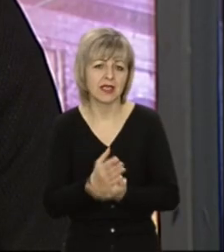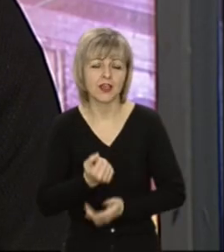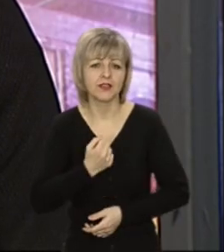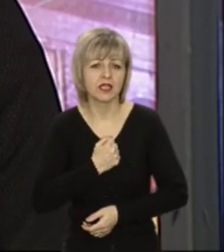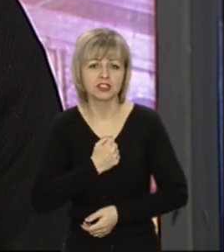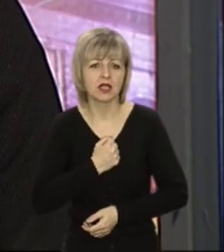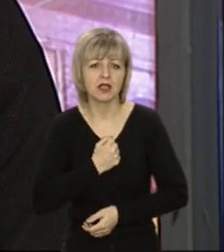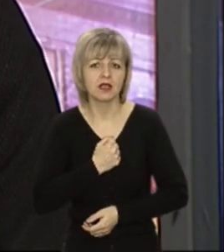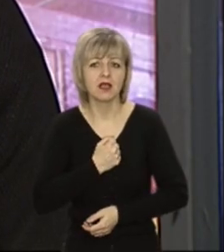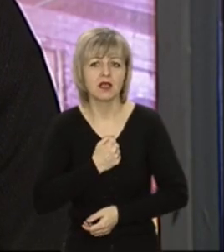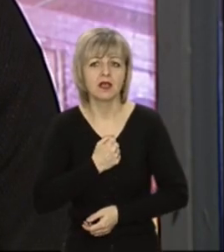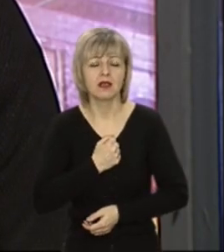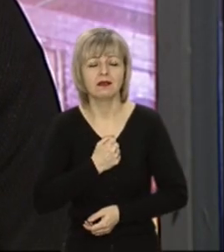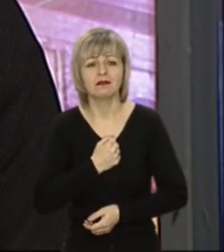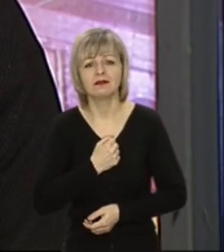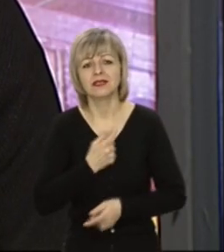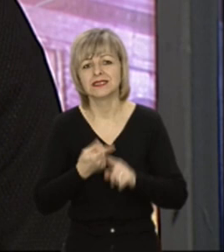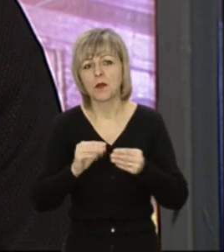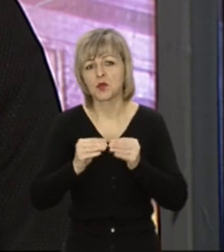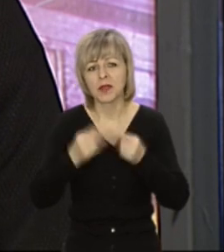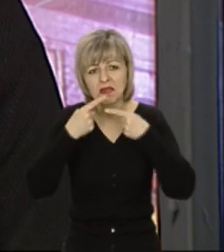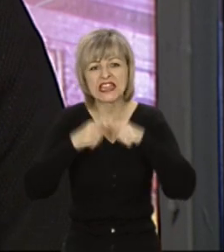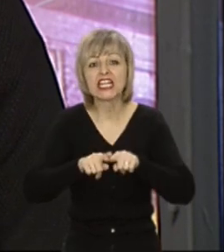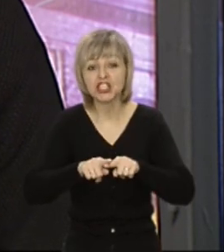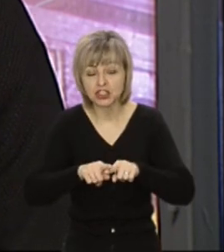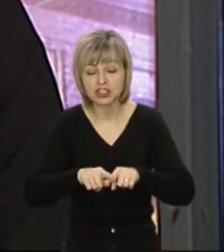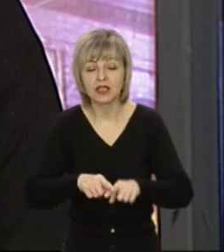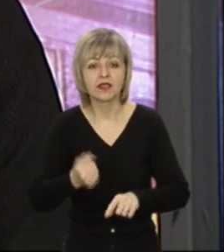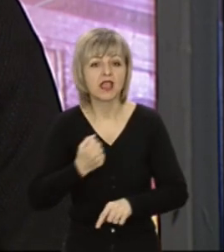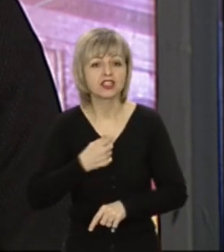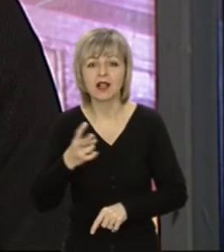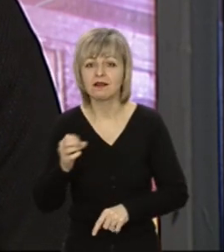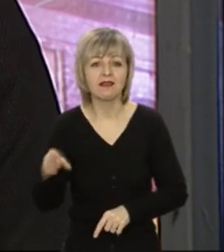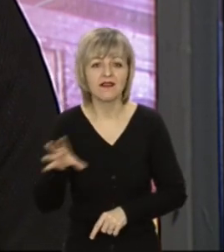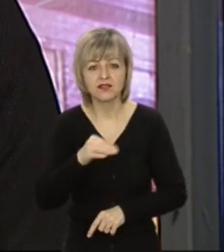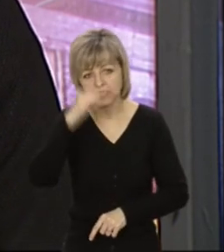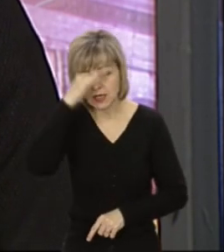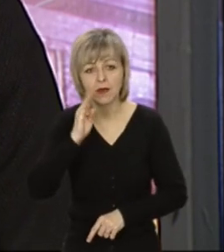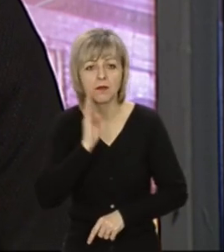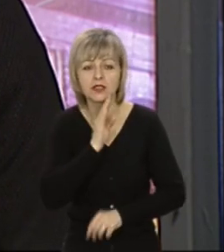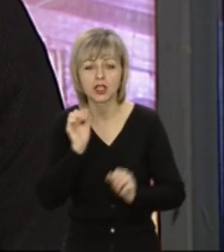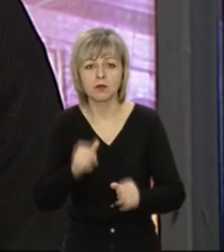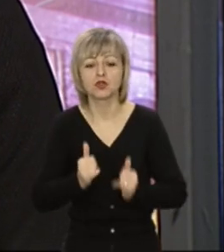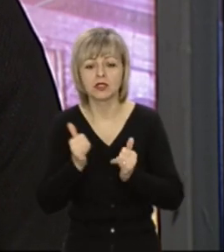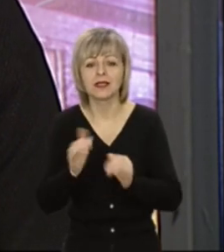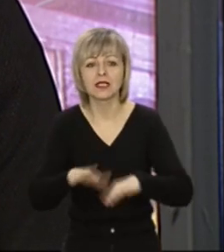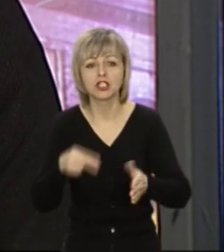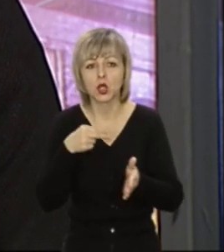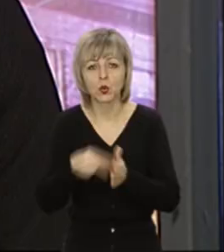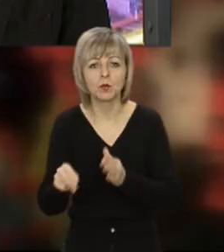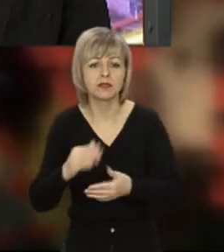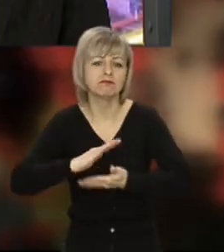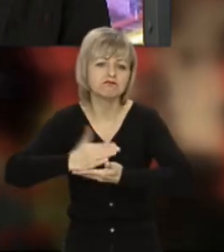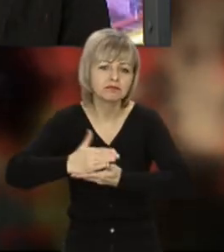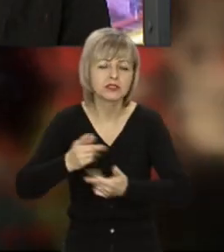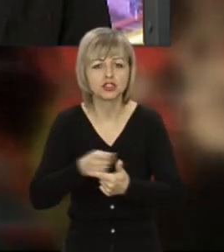на жаль, переважно технічного плану, адже, на жаль, не всі батьки можуть купити дітям гаджети, а